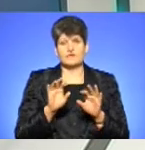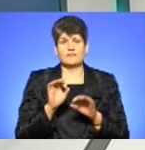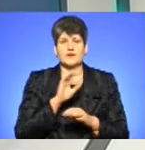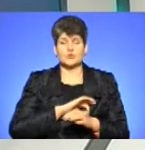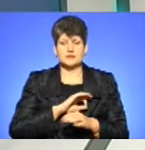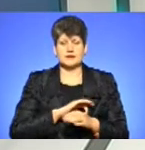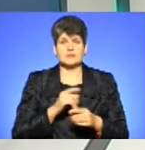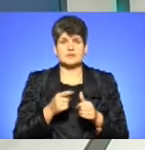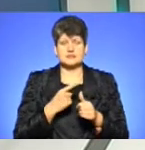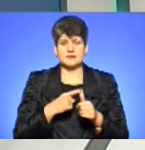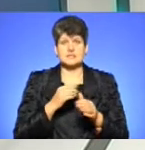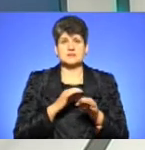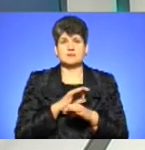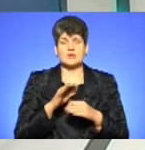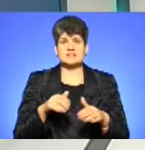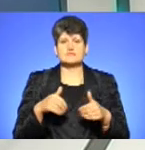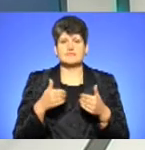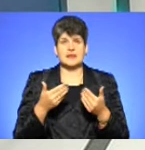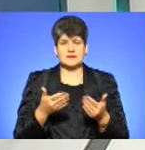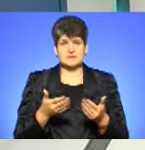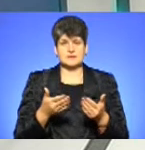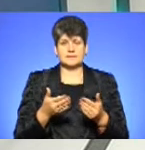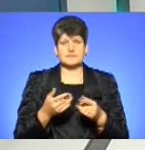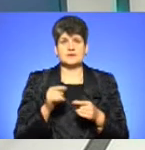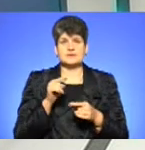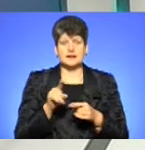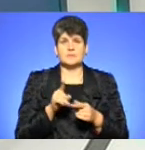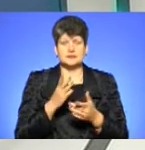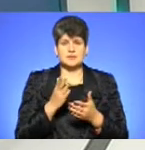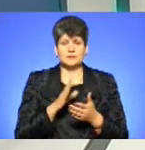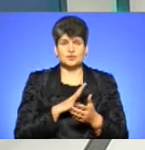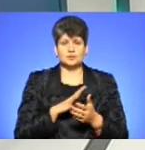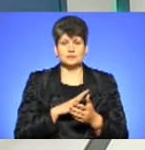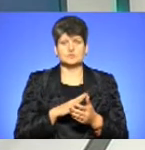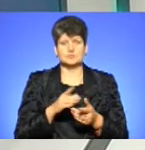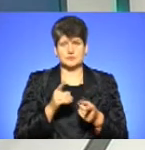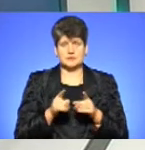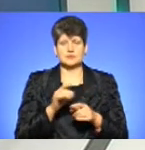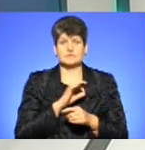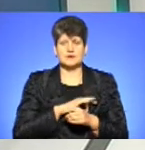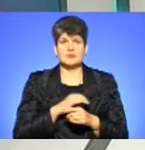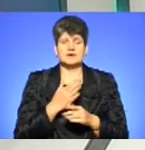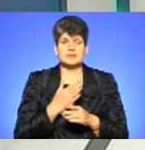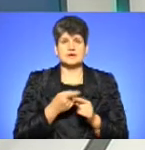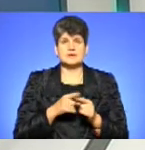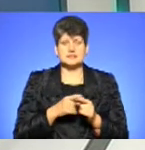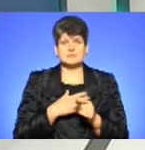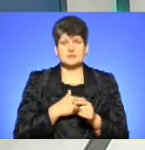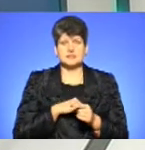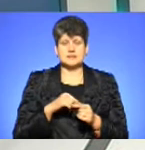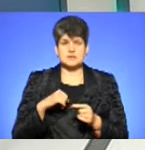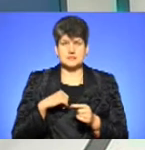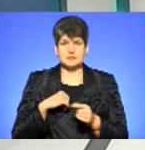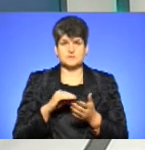проєкт звернення, от, власне, там, де воно публічно використовується, там, де ми це самі від себе